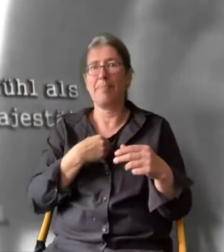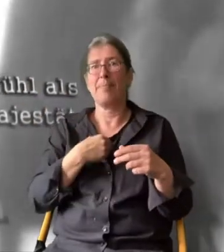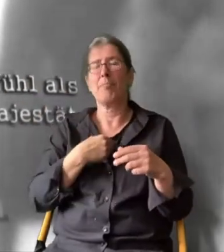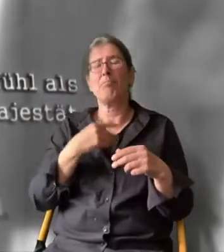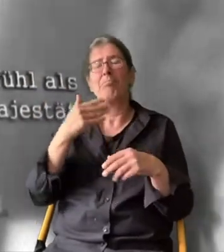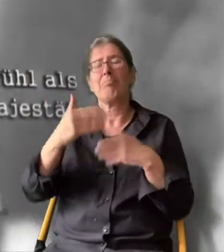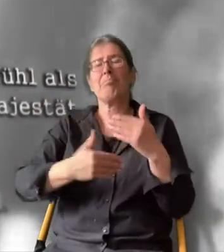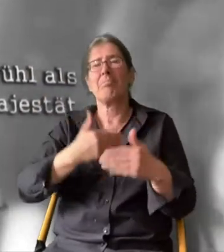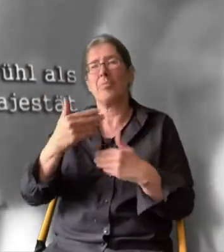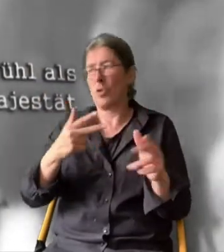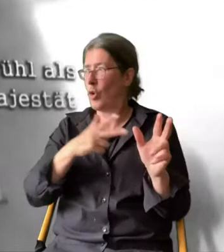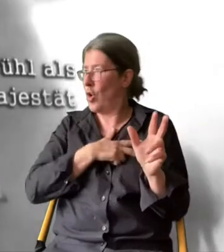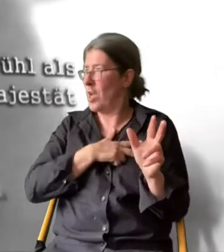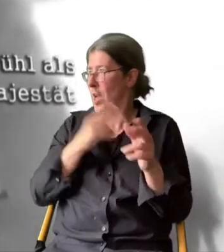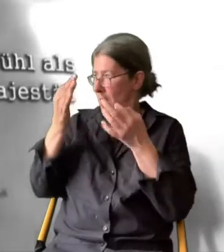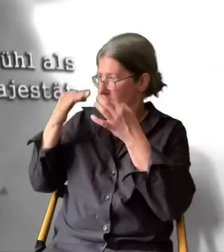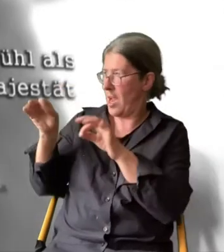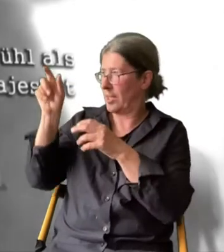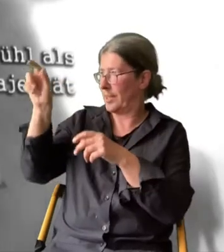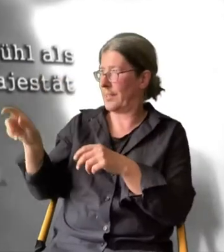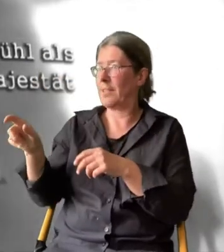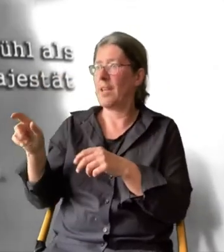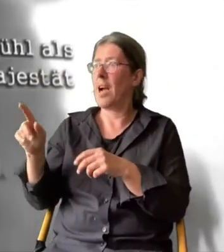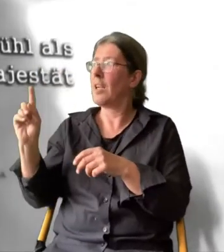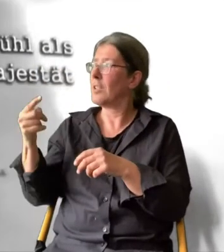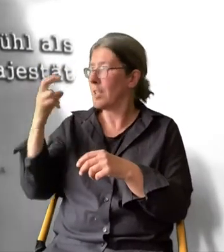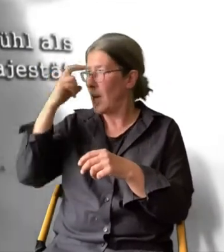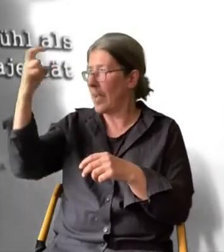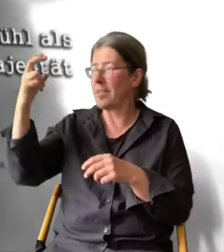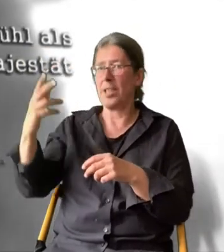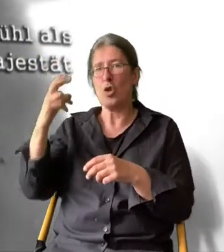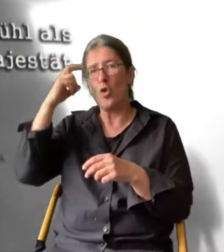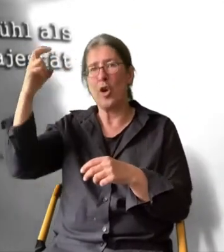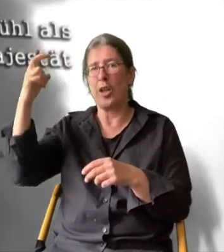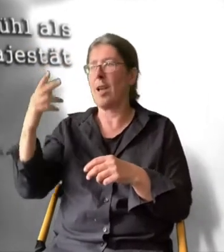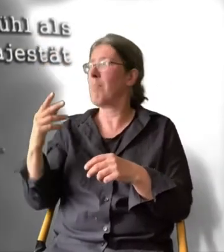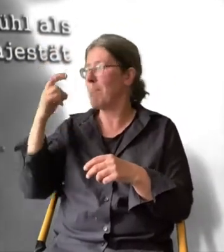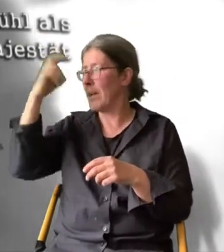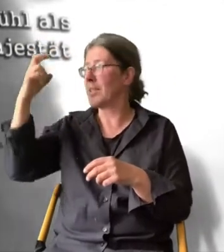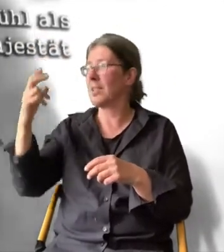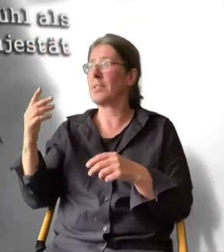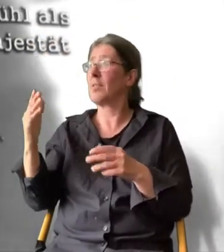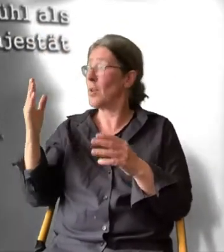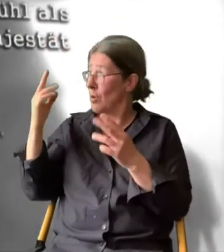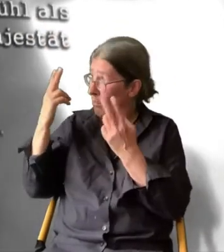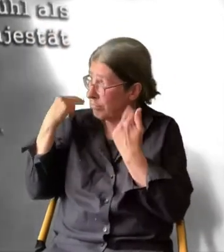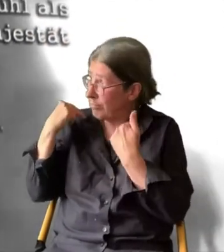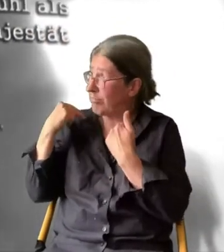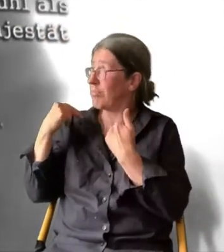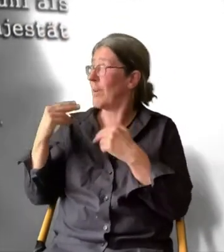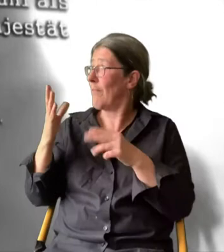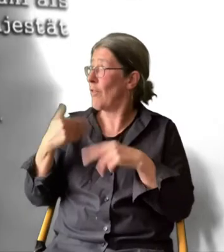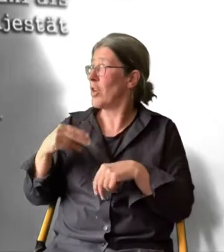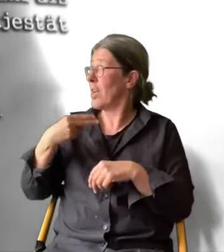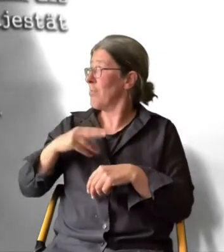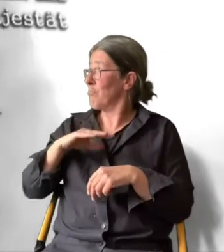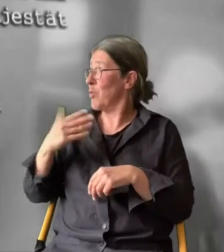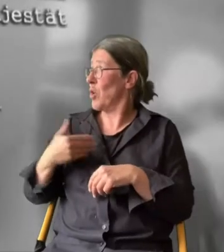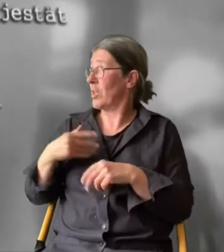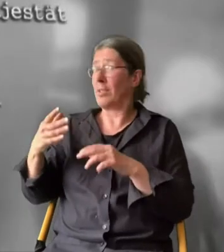ich bis in ein nicht mehr fernes Grab in Treue und Ehrgefühl als euer kaiserlichen und königlichen Majestät aller